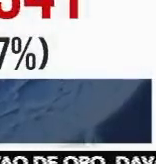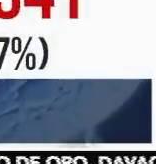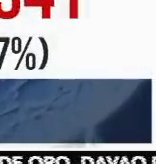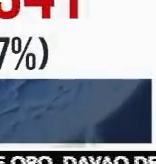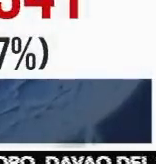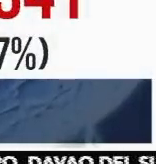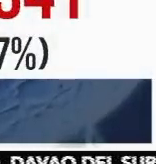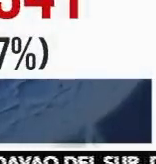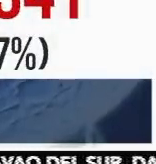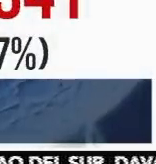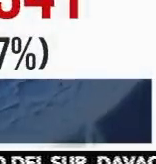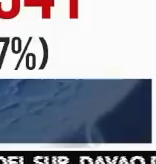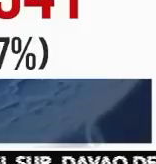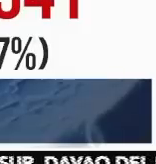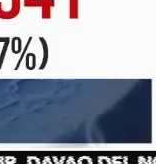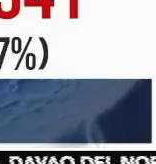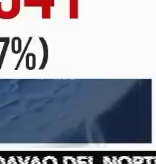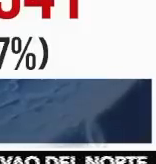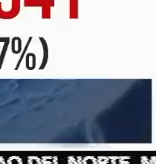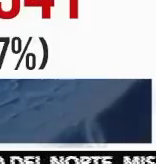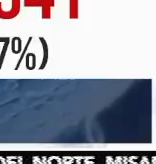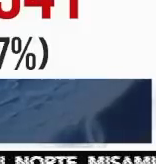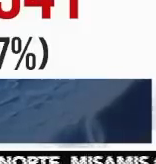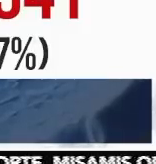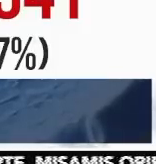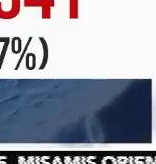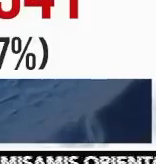100 ang nadagdag sa bilan ng mga nasawi na nasa 61.